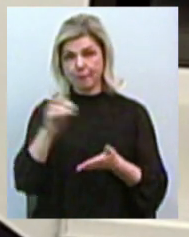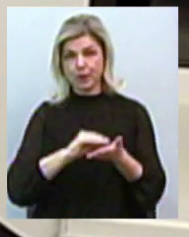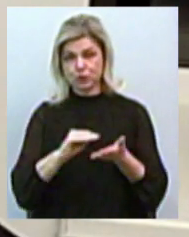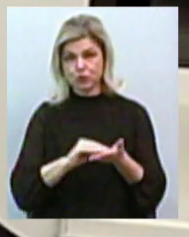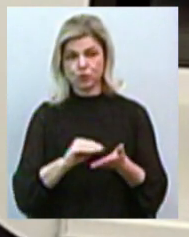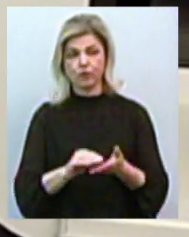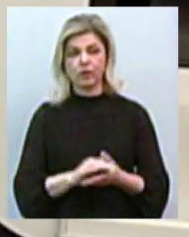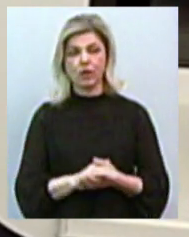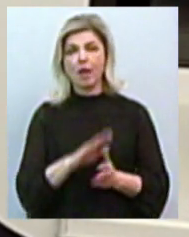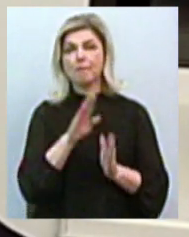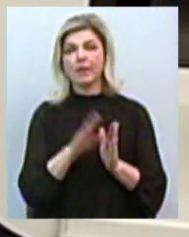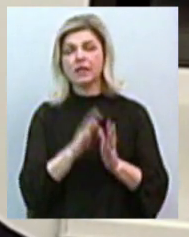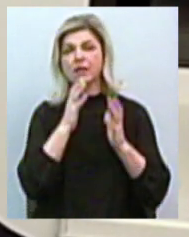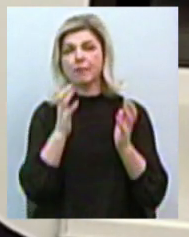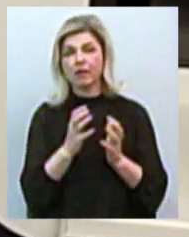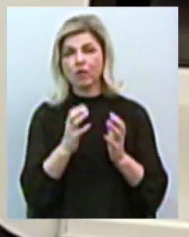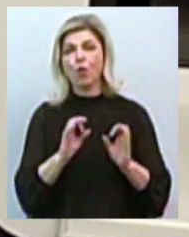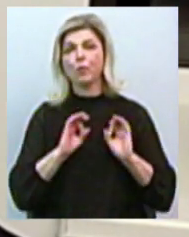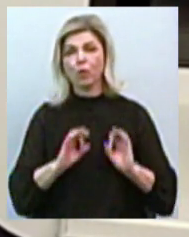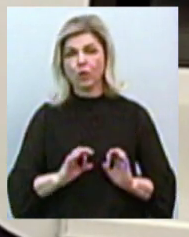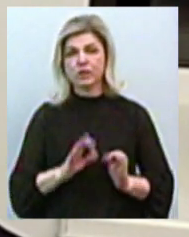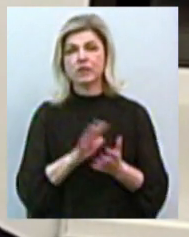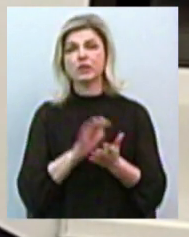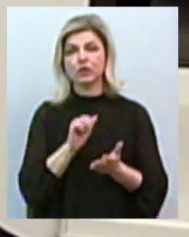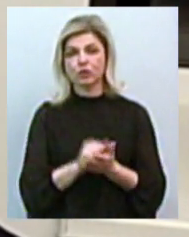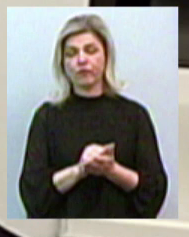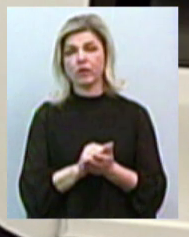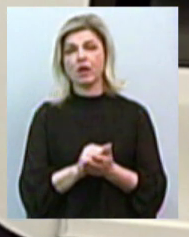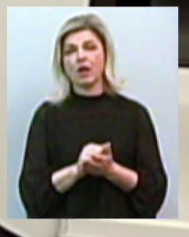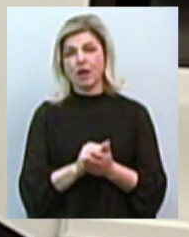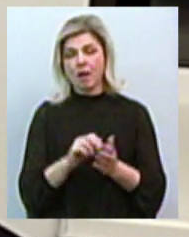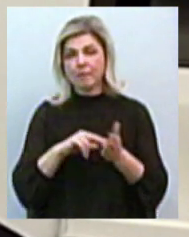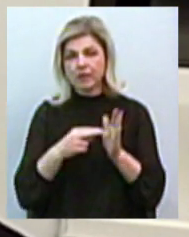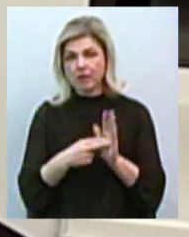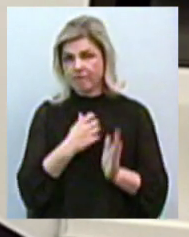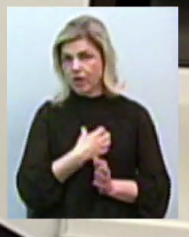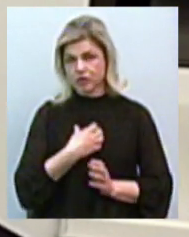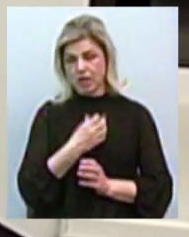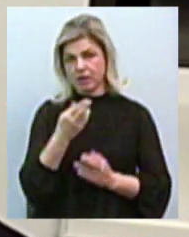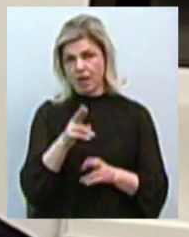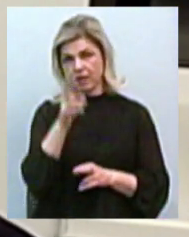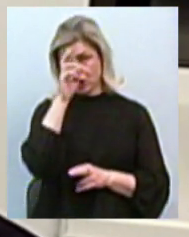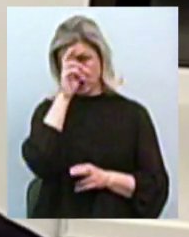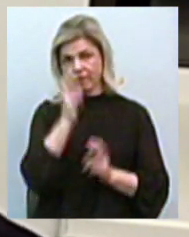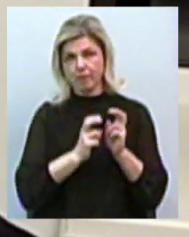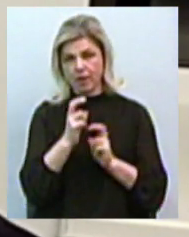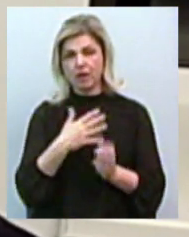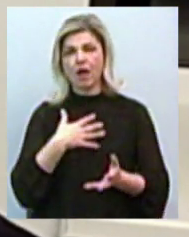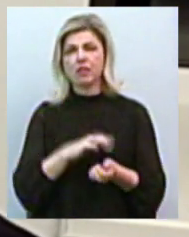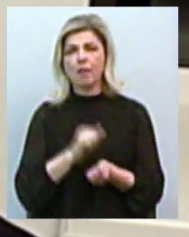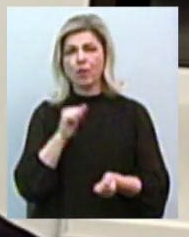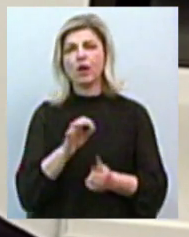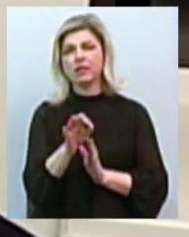гаслом збереження, прокурори знищують справді, стратегічне для нашої держави підприємство. Я наполягаю,